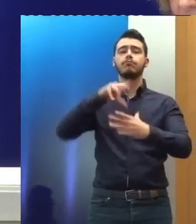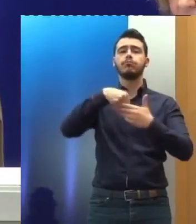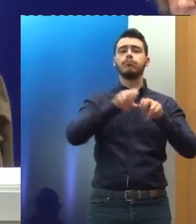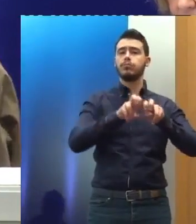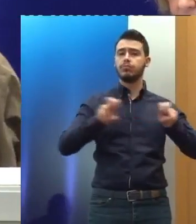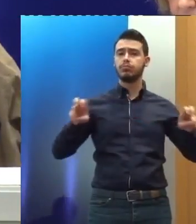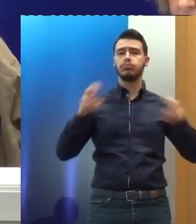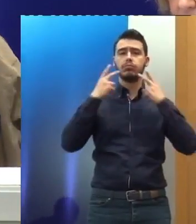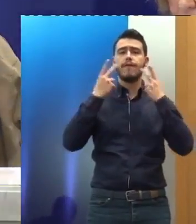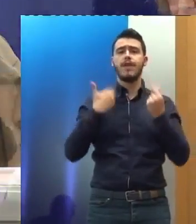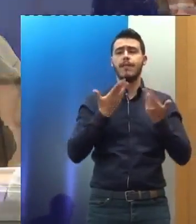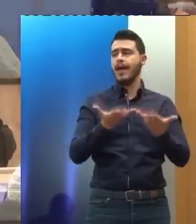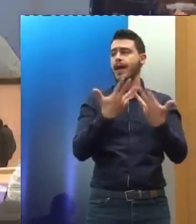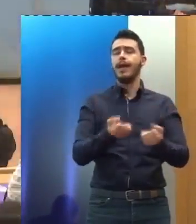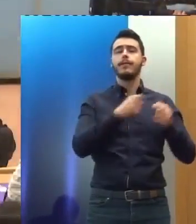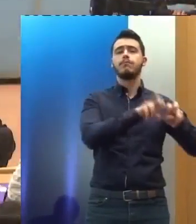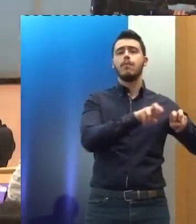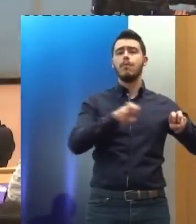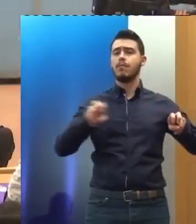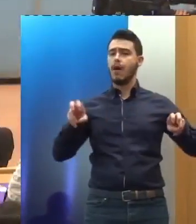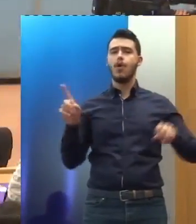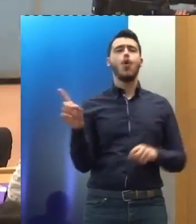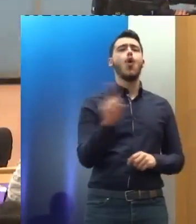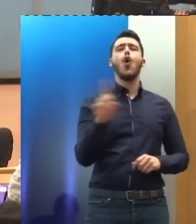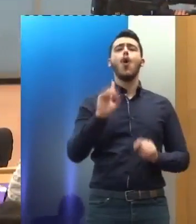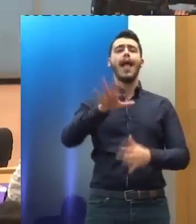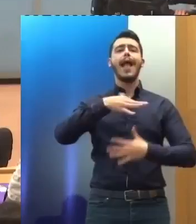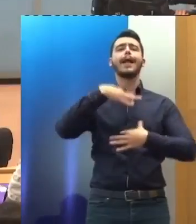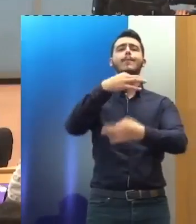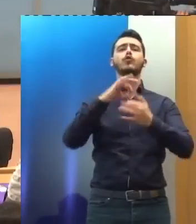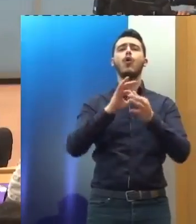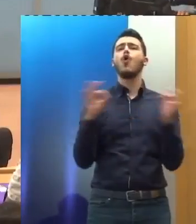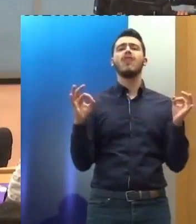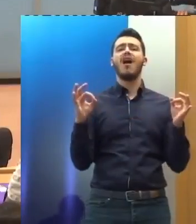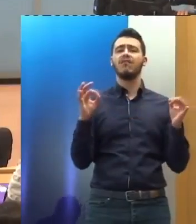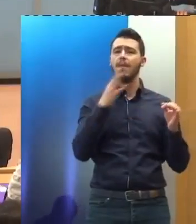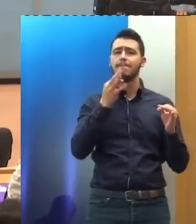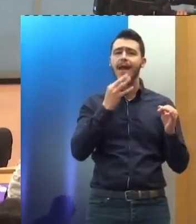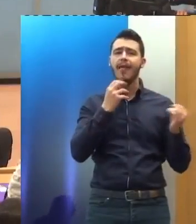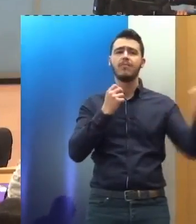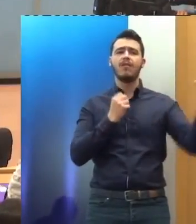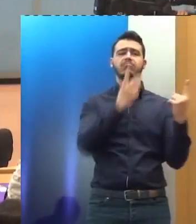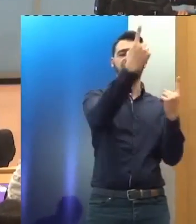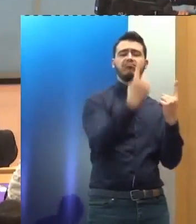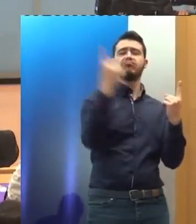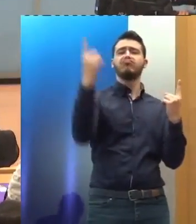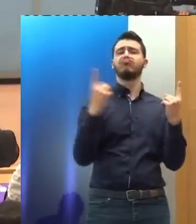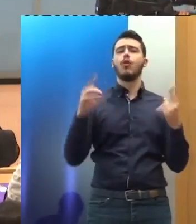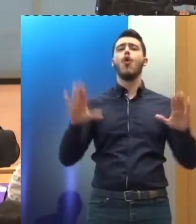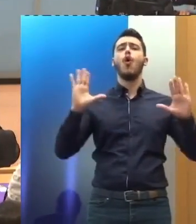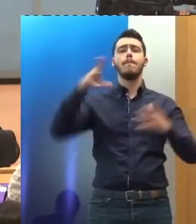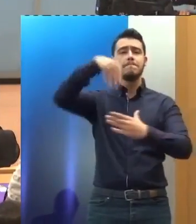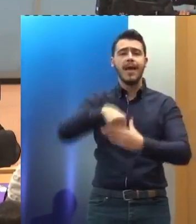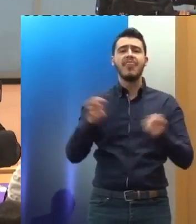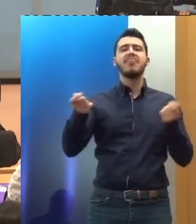οι πανελίστες μας εδώ, όλοι δεν είναι εκπρόσωποι σε όργανα, είναι και στο μέρος της διοικήσεως. Γι'